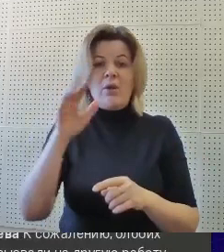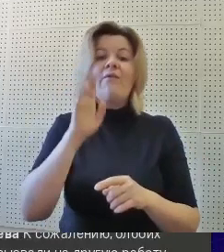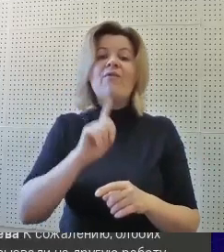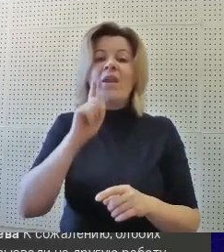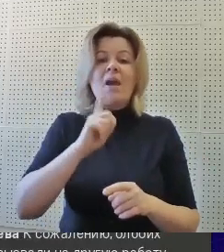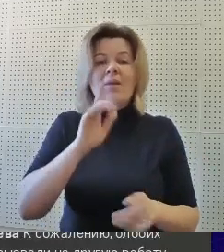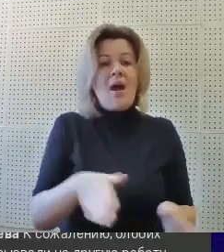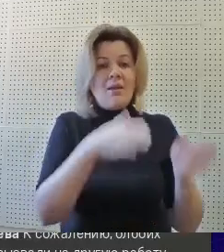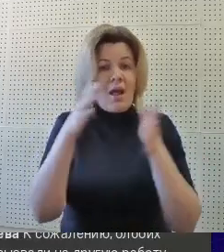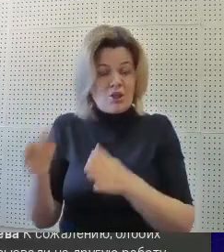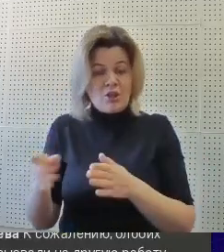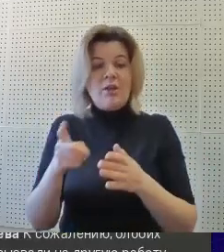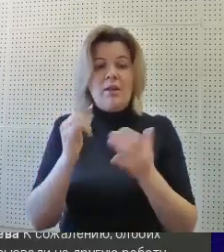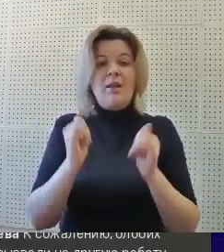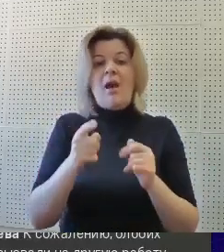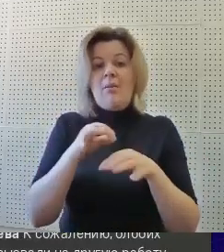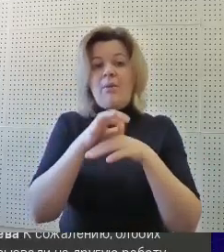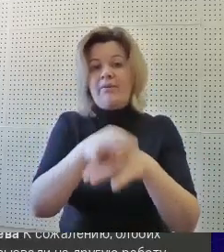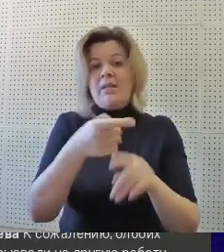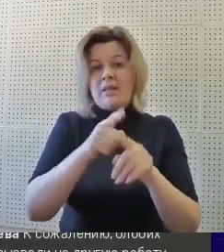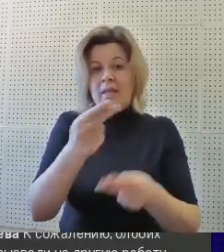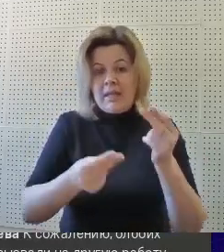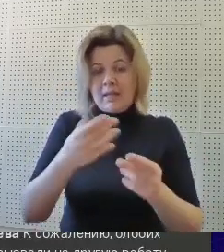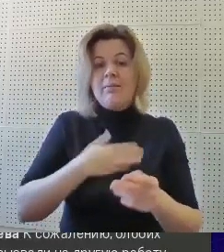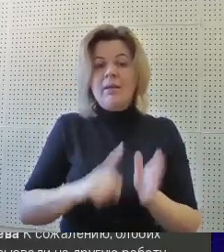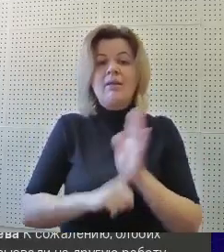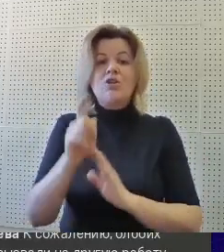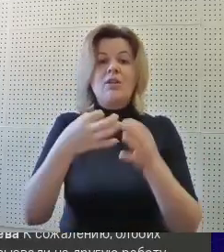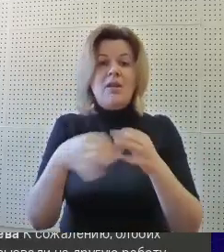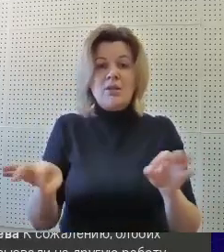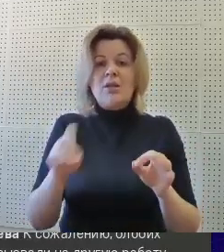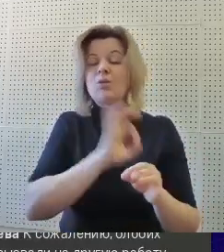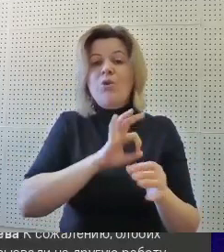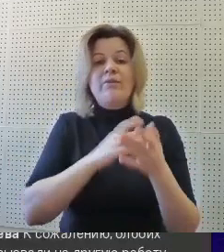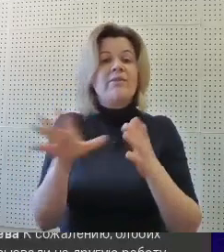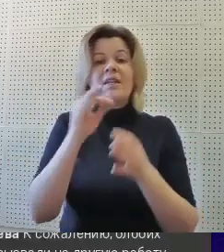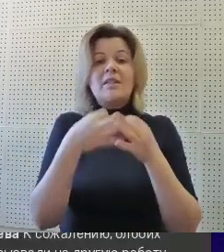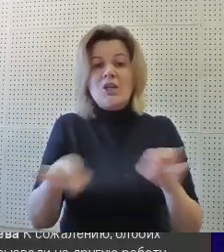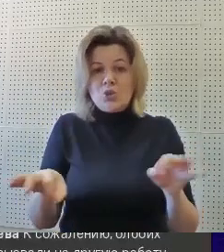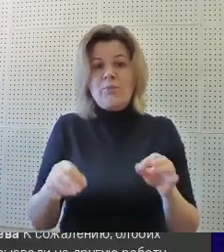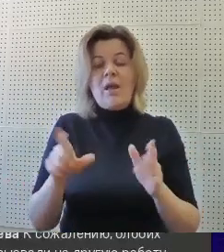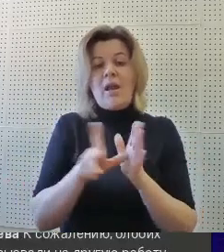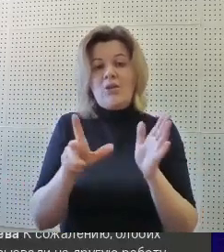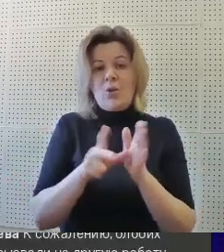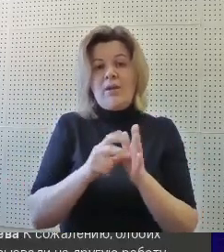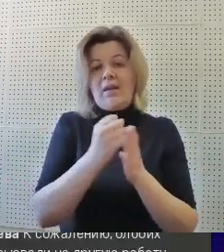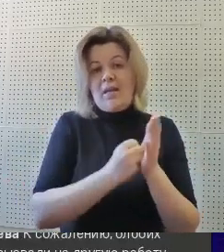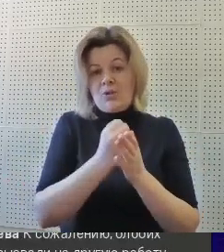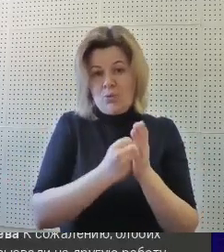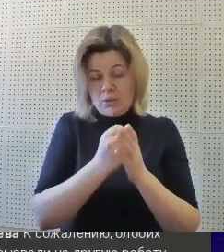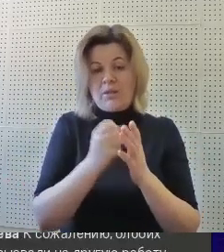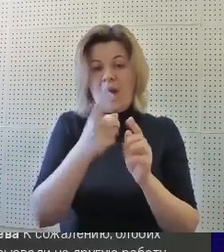была временно отложена. И для ее внедрения мы стали использовать все доступные электронные ресурсы, объединенные на едином